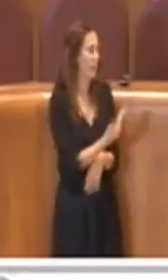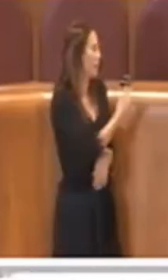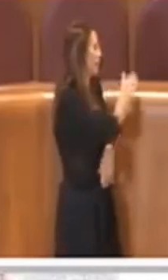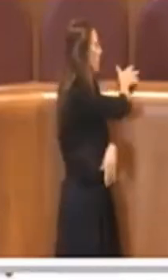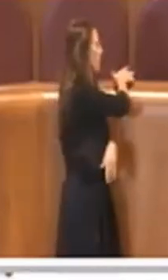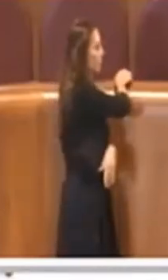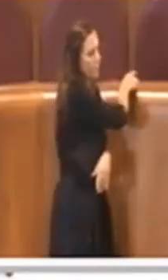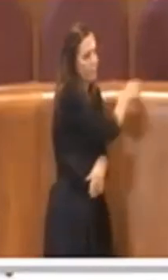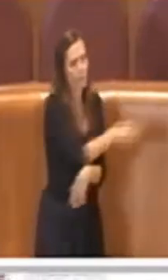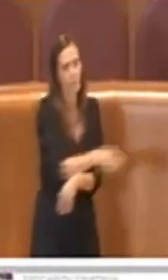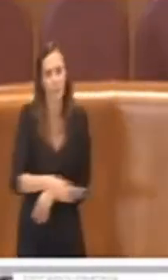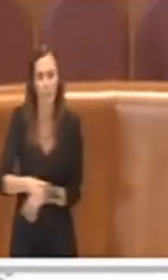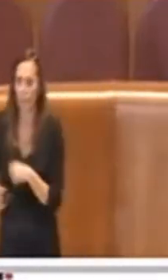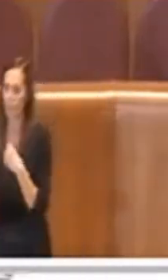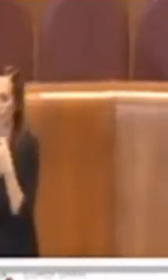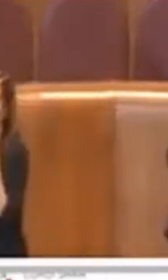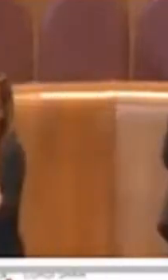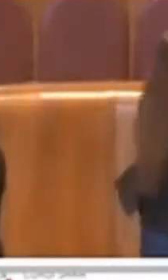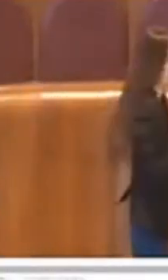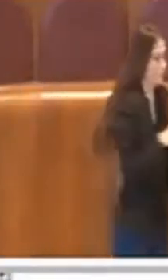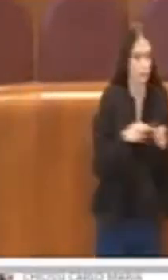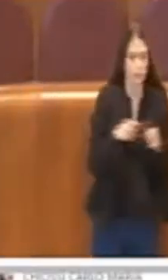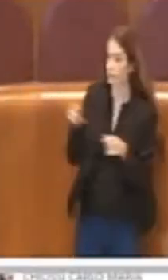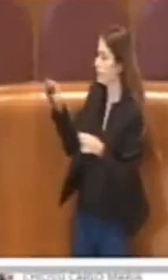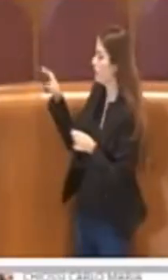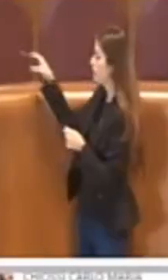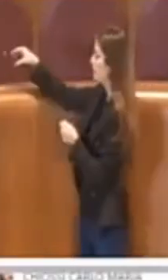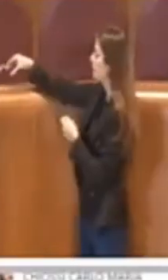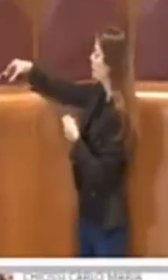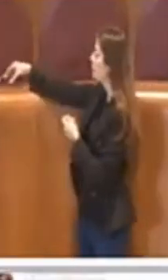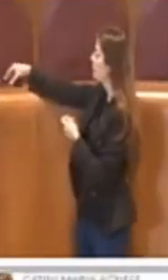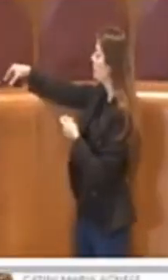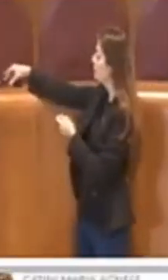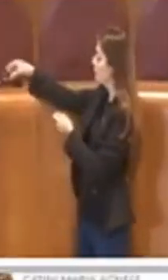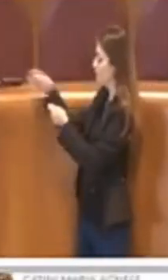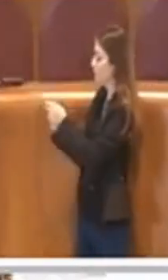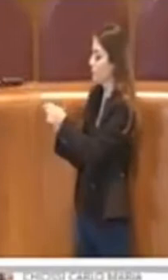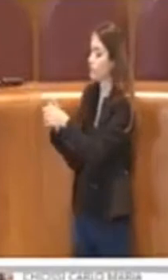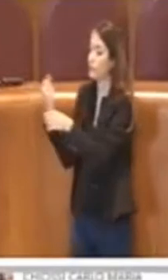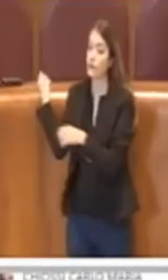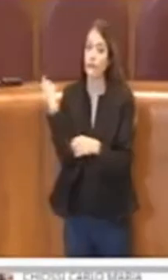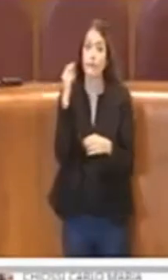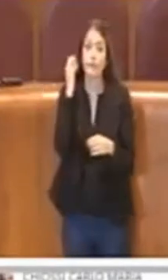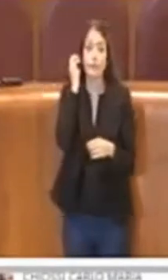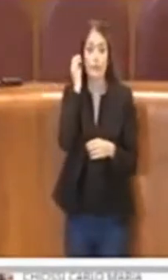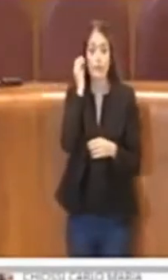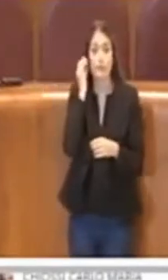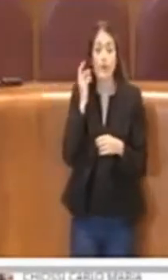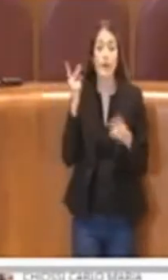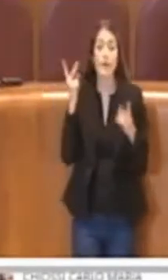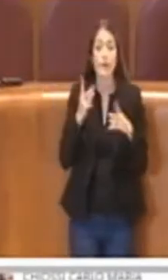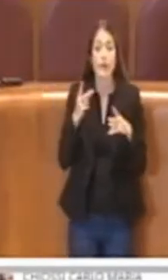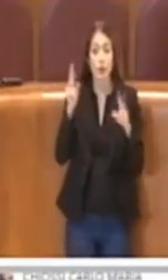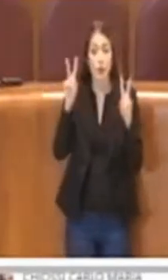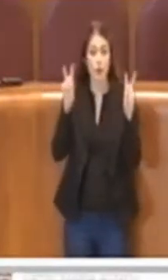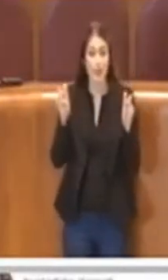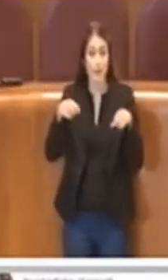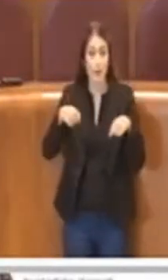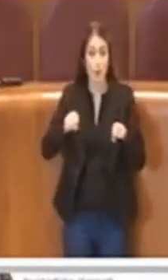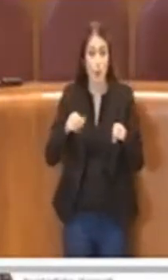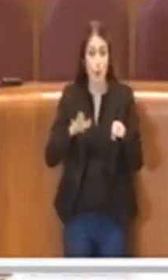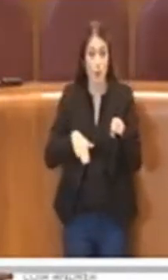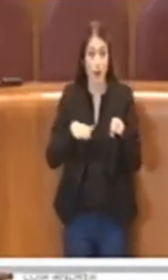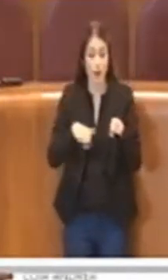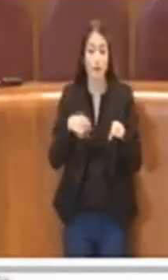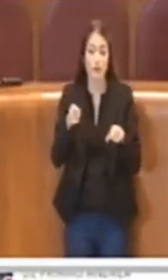Grazie Presidente. Allora, il tema dei monopattini è un tema ovviamente molto sentito da questa maggioranza, c'è il Presidente della